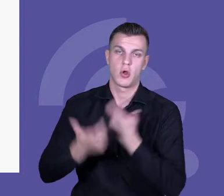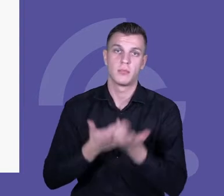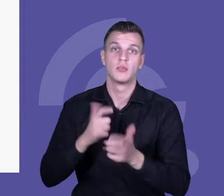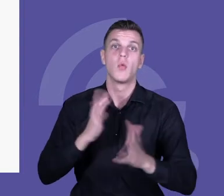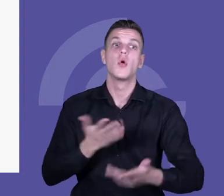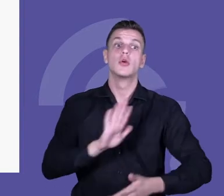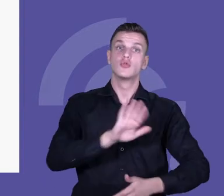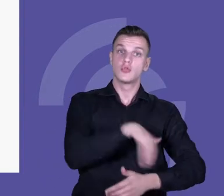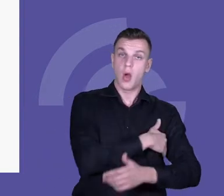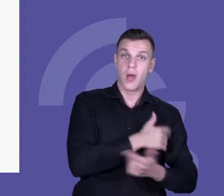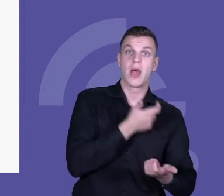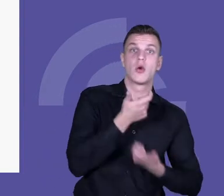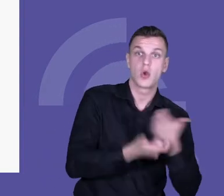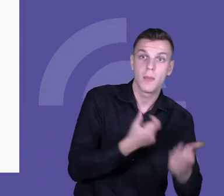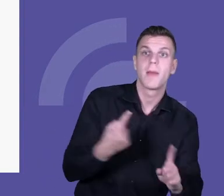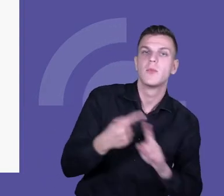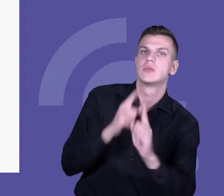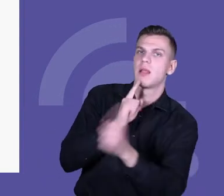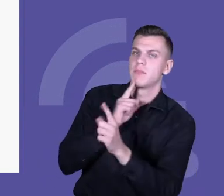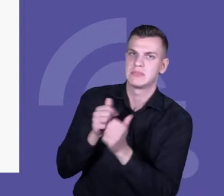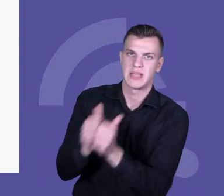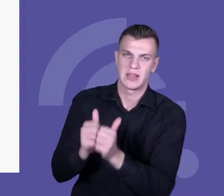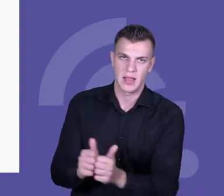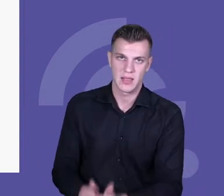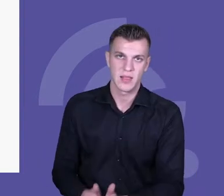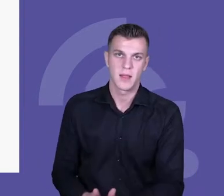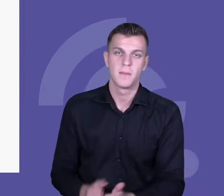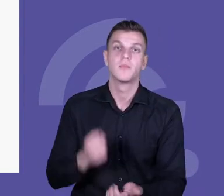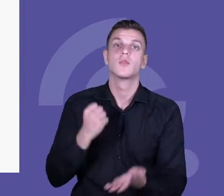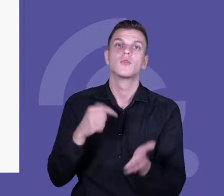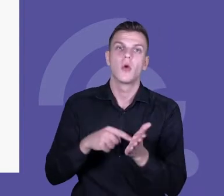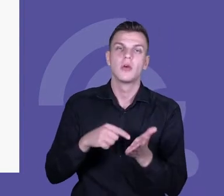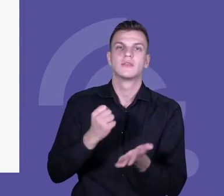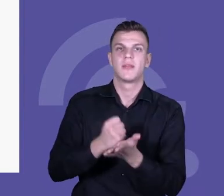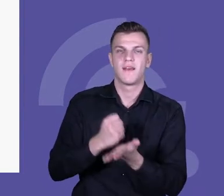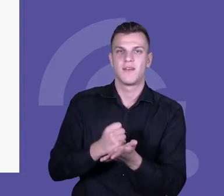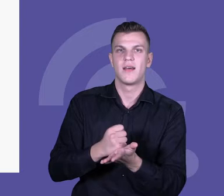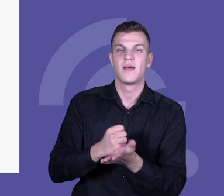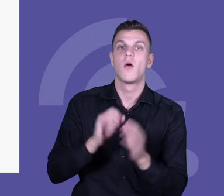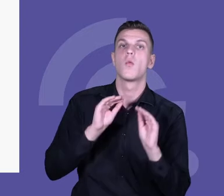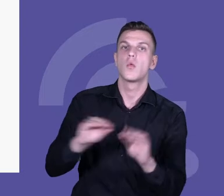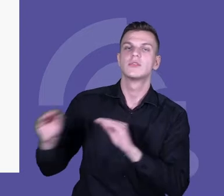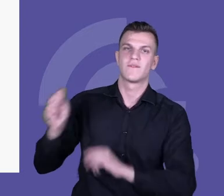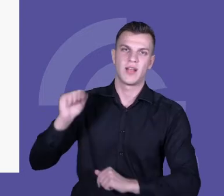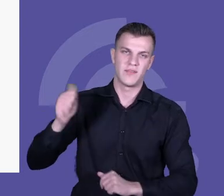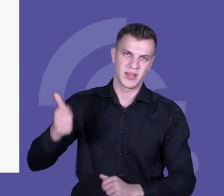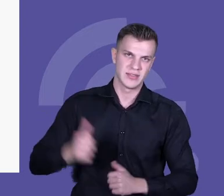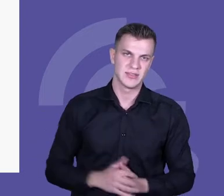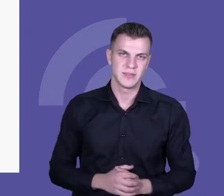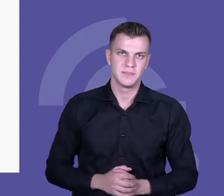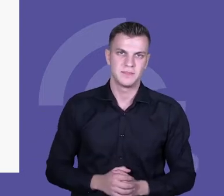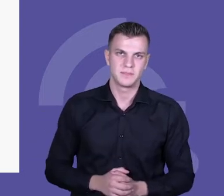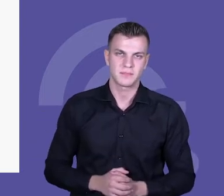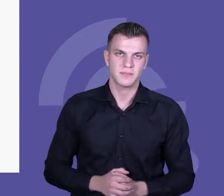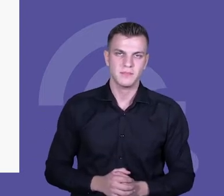szkoły a interdyscyplinarnością kompetencji. I to, co nazywamy dydaktyką kompetencji, to jest sztuka przezwyciężania